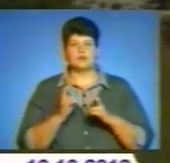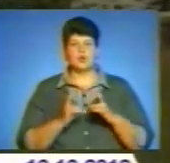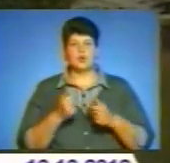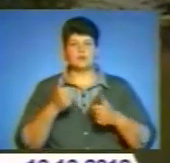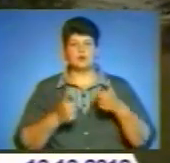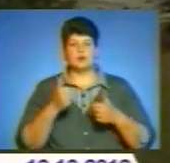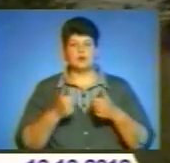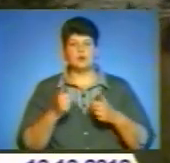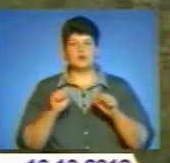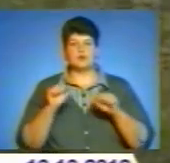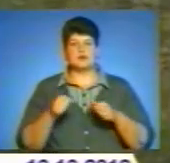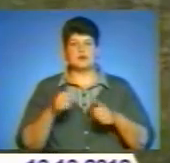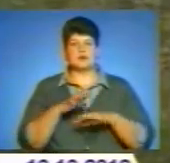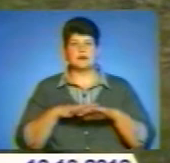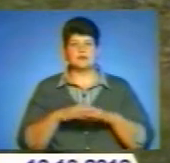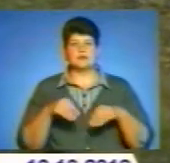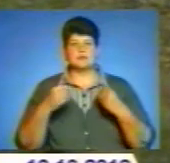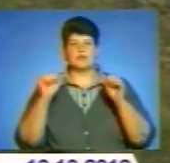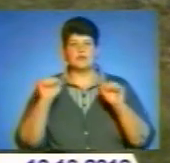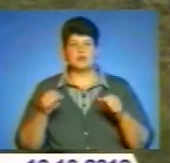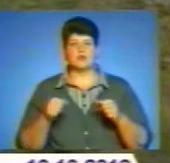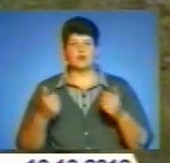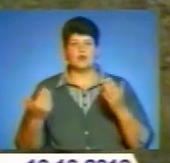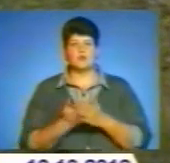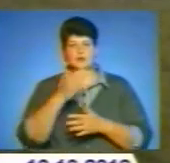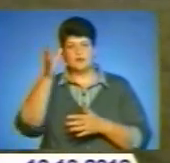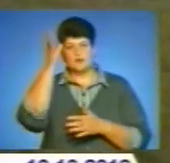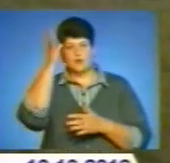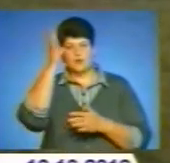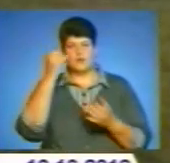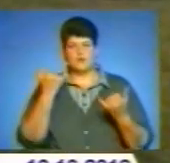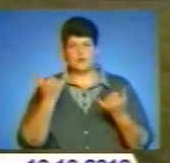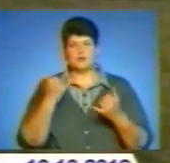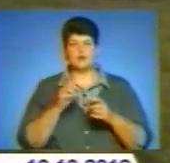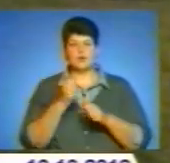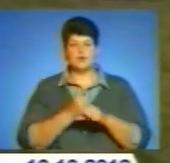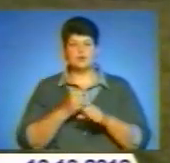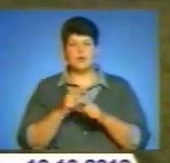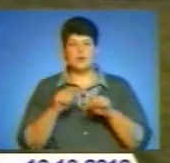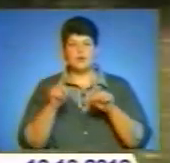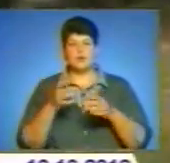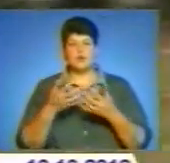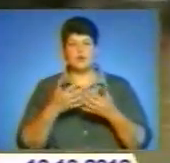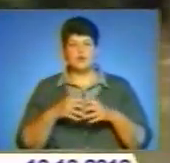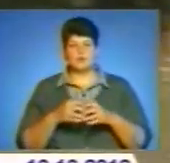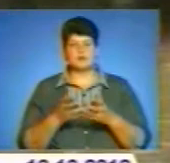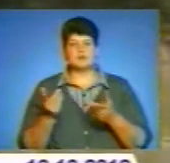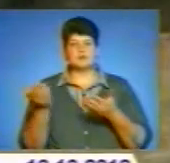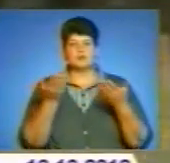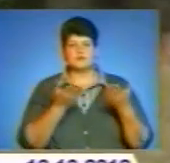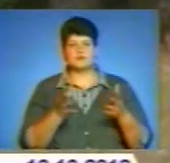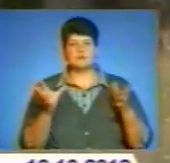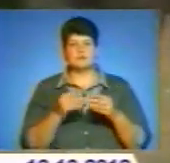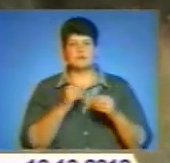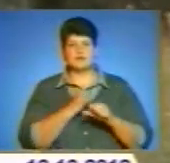Конкурентність на світових ринках вітчизняній оборонній продукції надає запровадження сучасних наукових розробок, зауважив Віктор Янукович. Президент